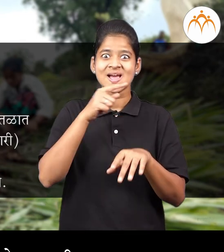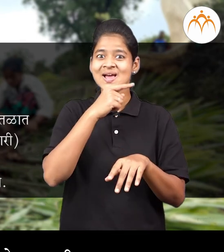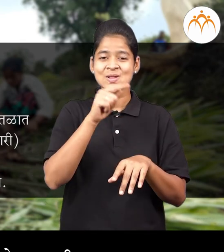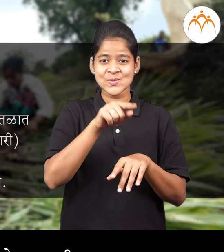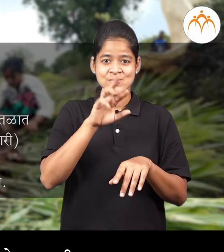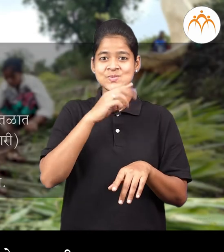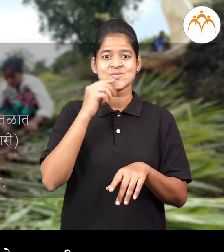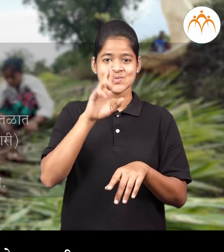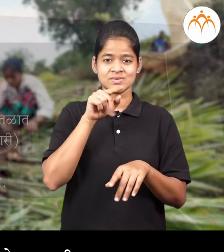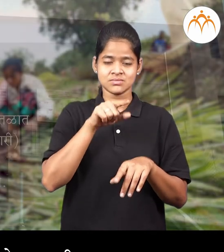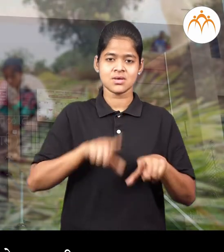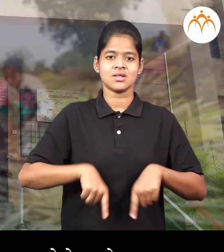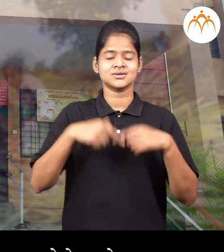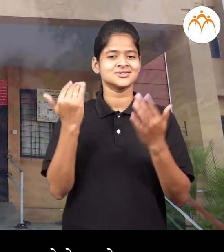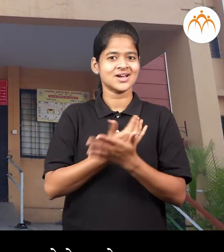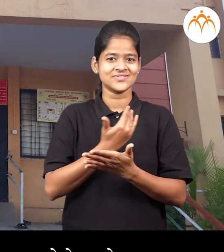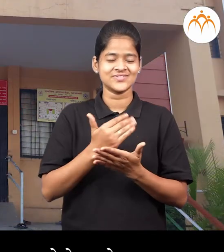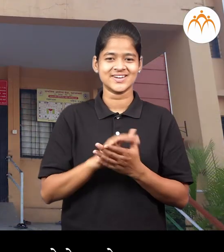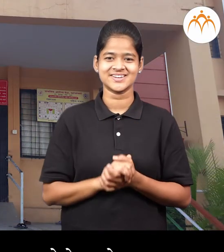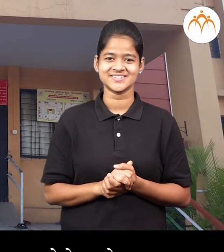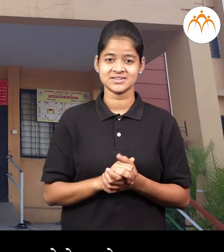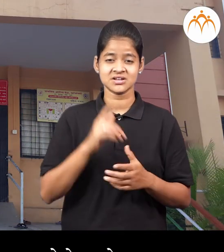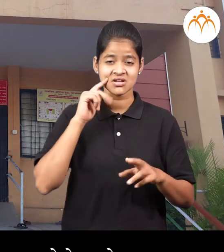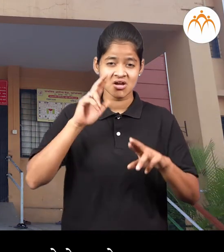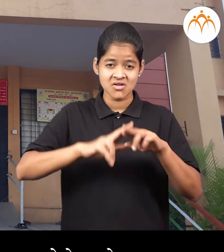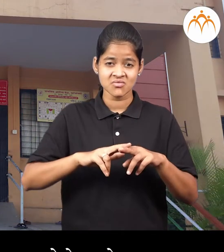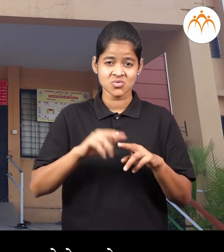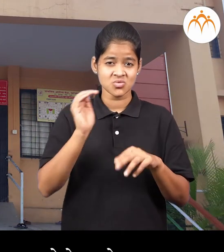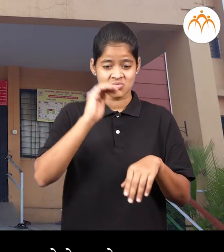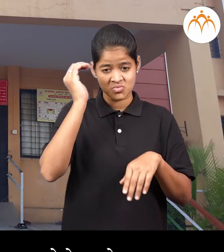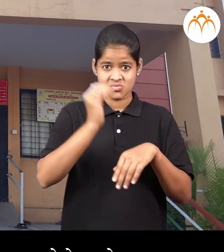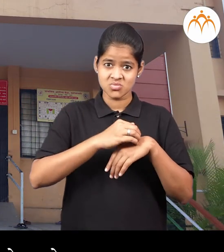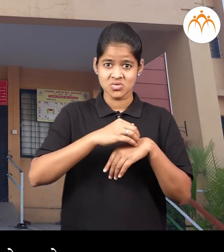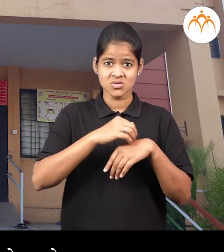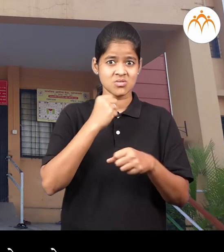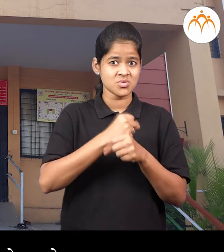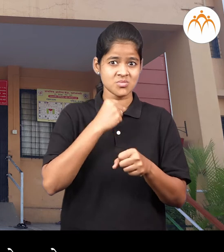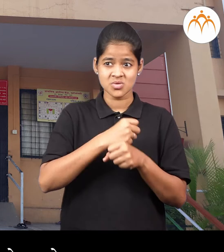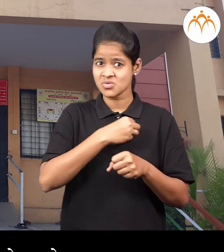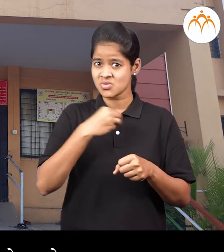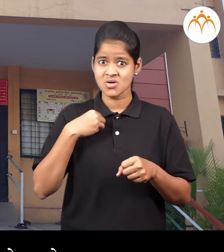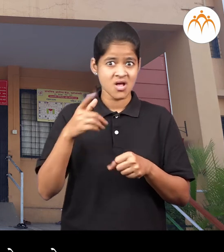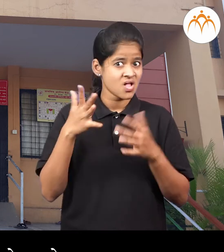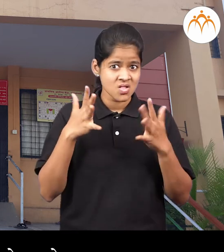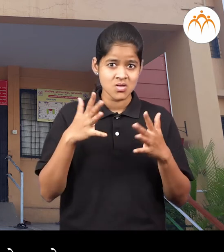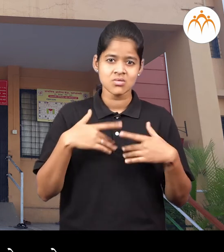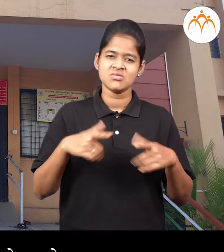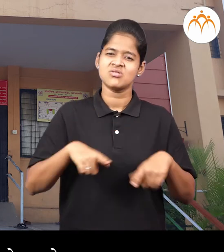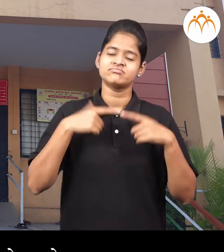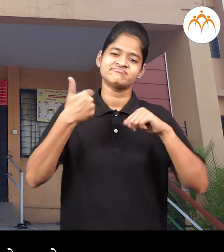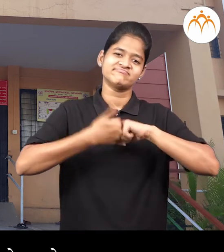जीव आचला जर तेला सरकारी दवाखन्यात नेले नस्ते तर तेचा जीवाला धोका होता